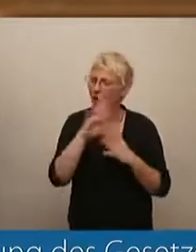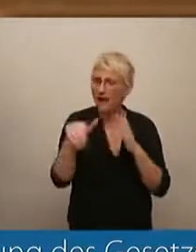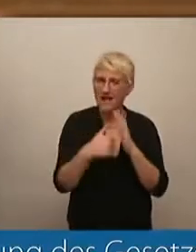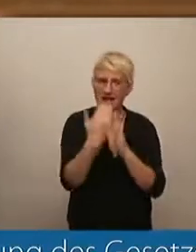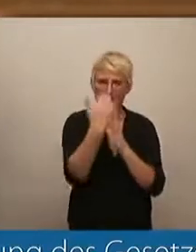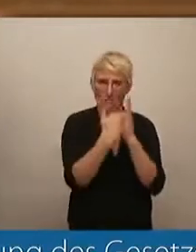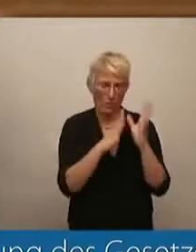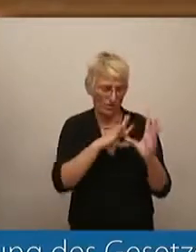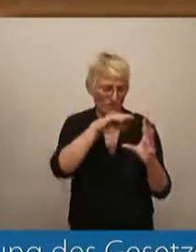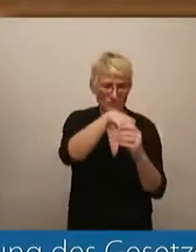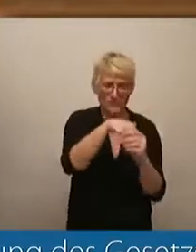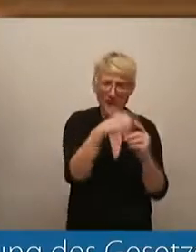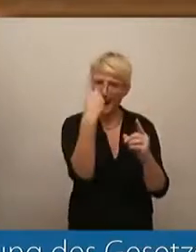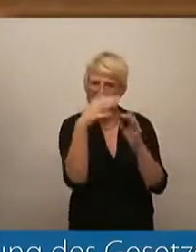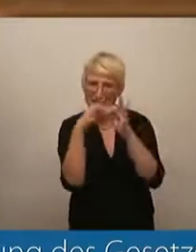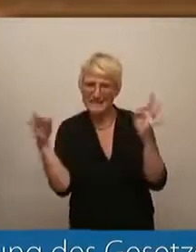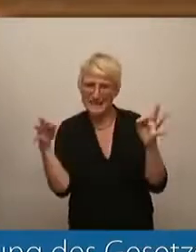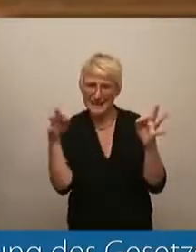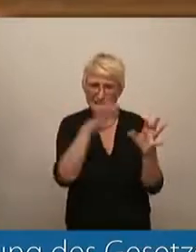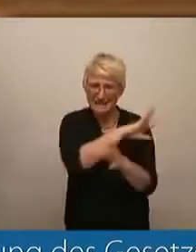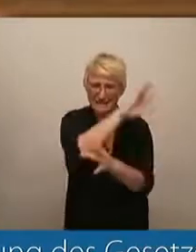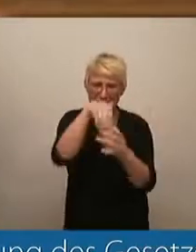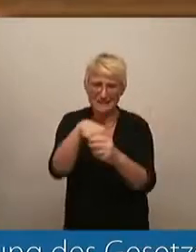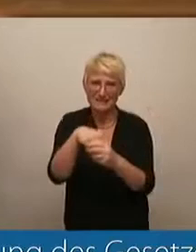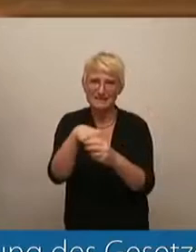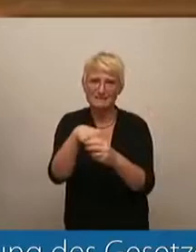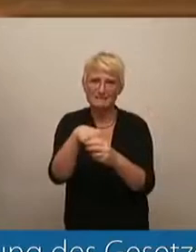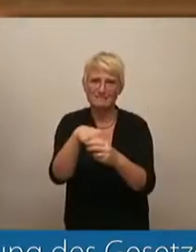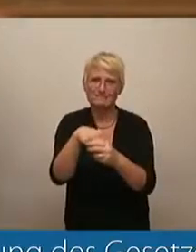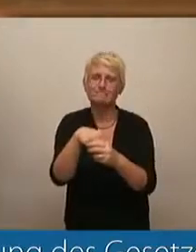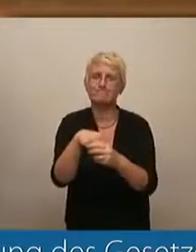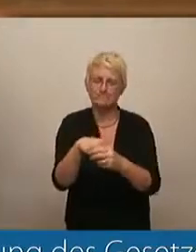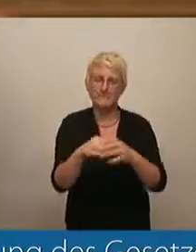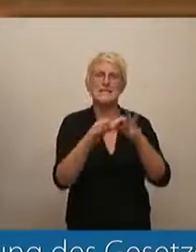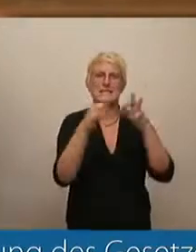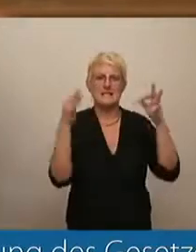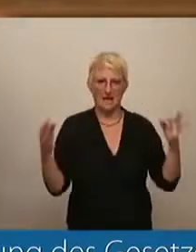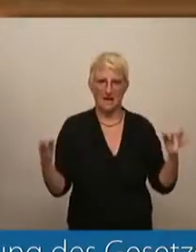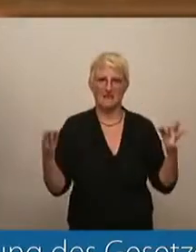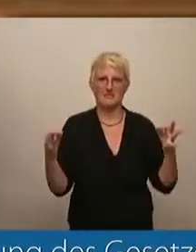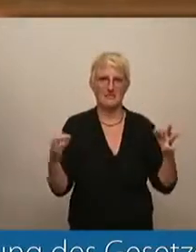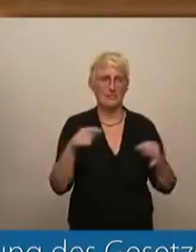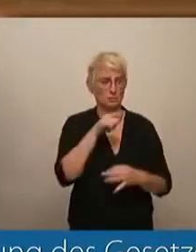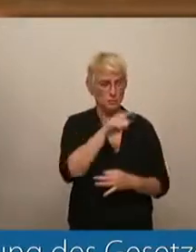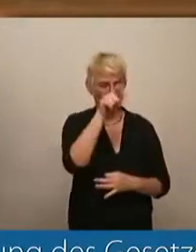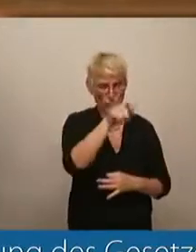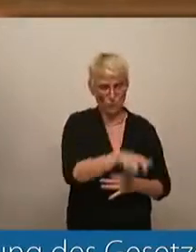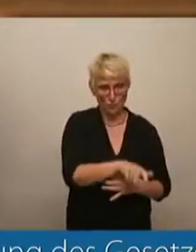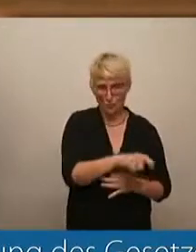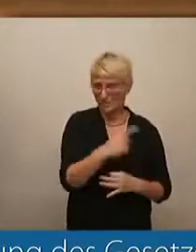Satz zusammengefasst. Du sollst deinen Nächsten lieben wie dich selbst.